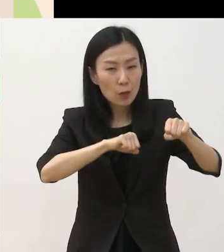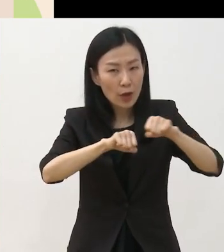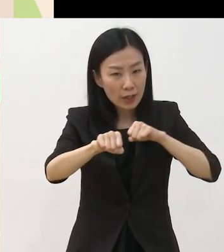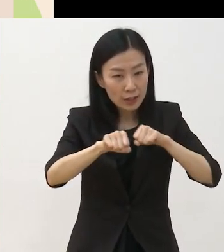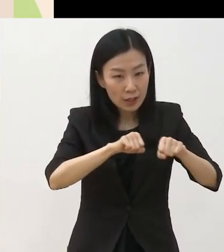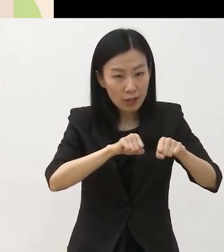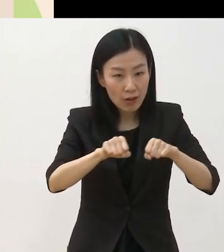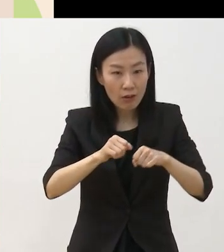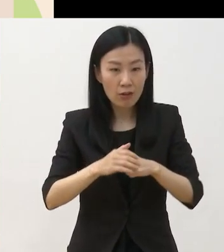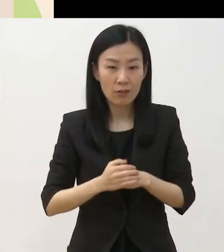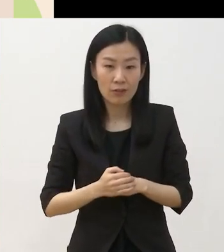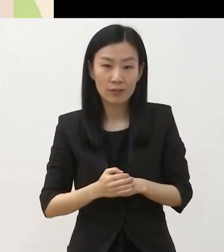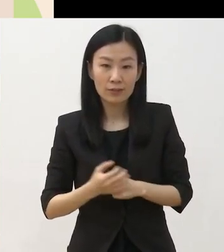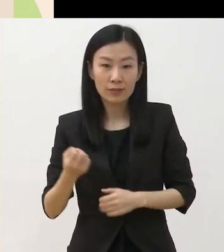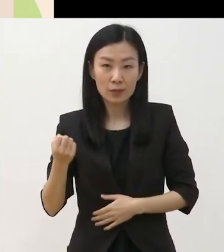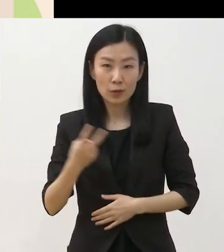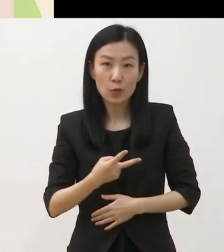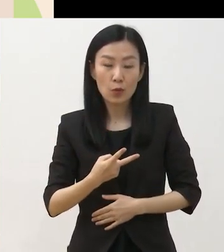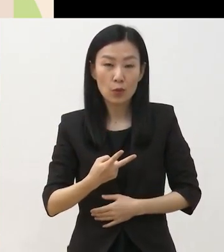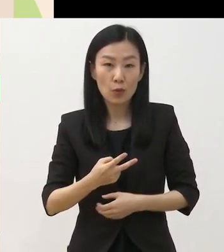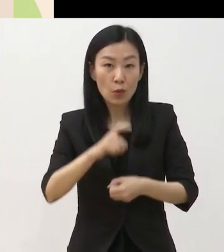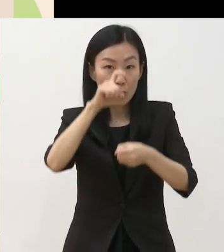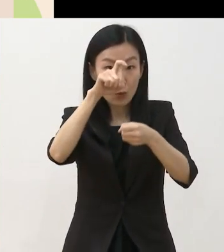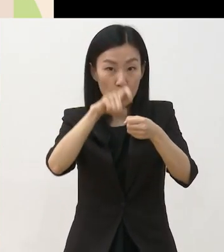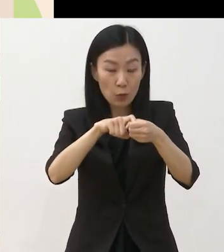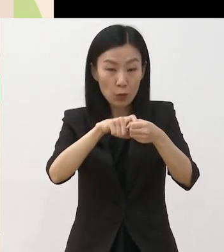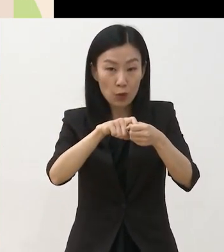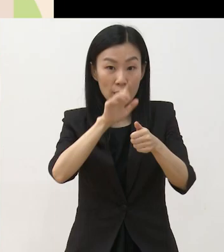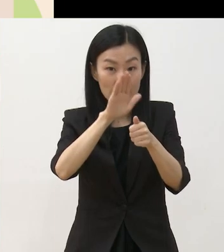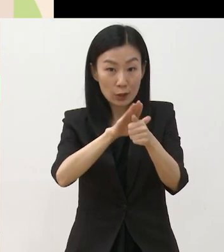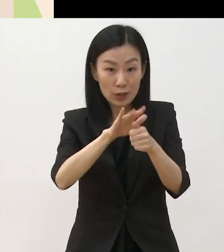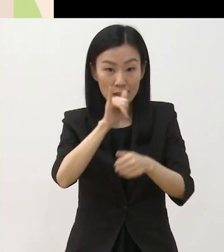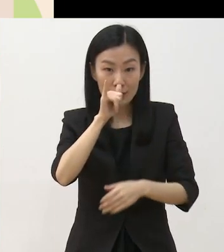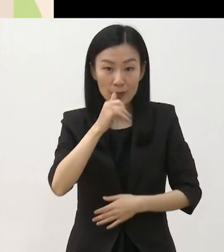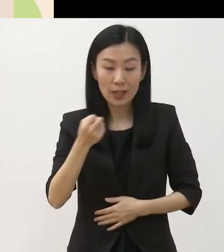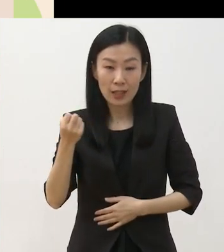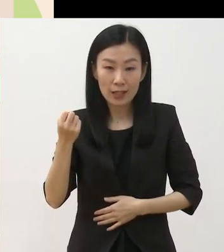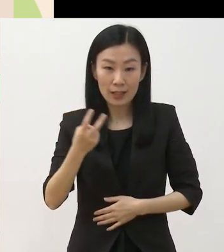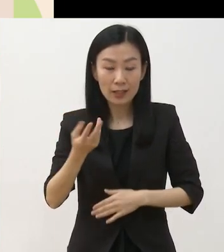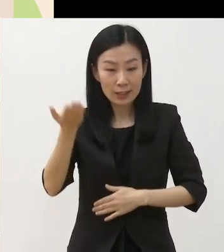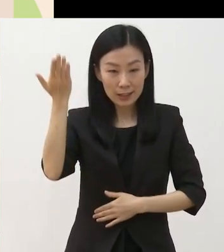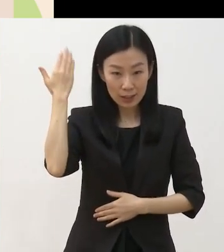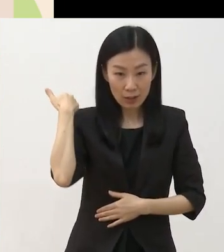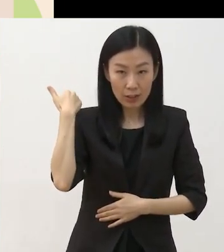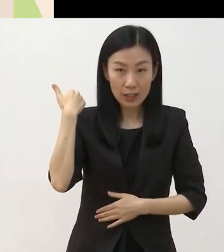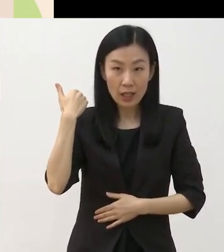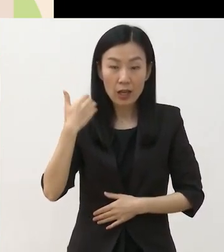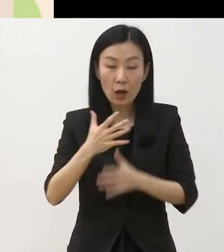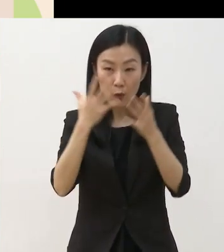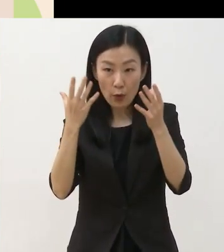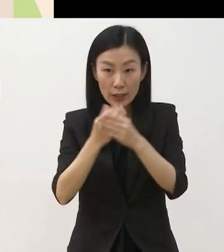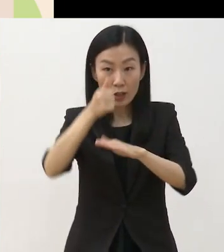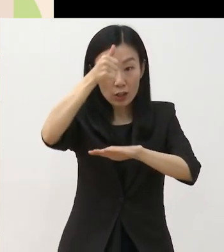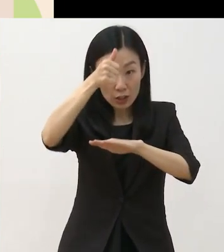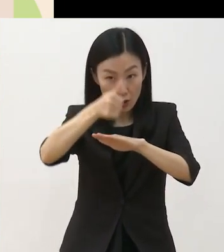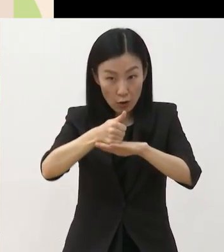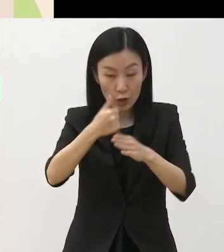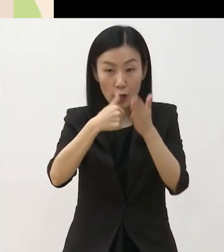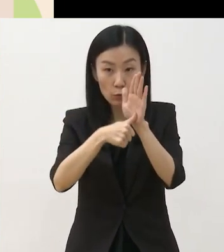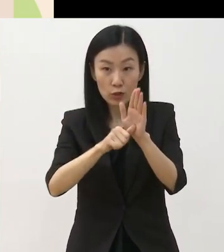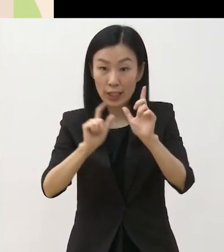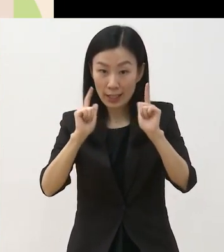대본 공모, 창작 오페라 발굴 지원이 해당됩니다 기존 완성된 결과물 형태가 아닌